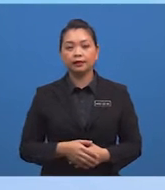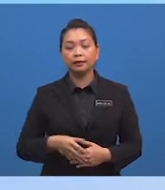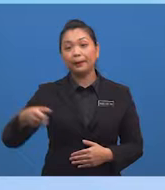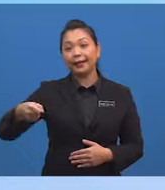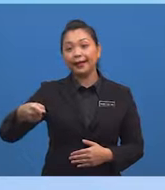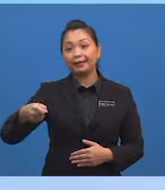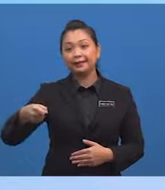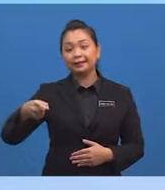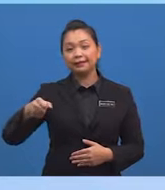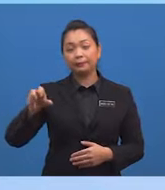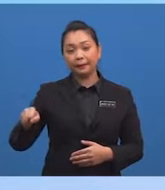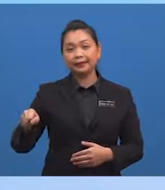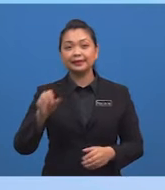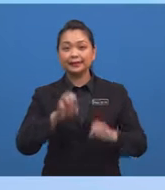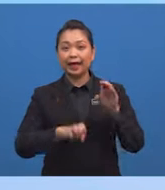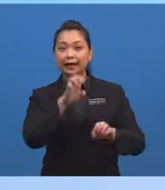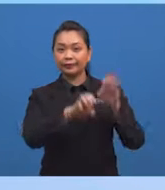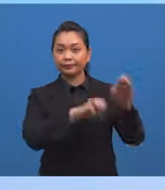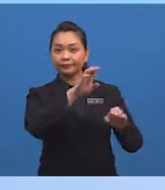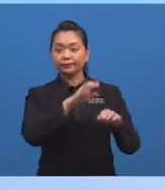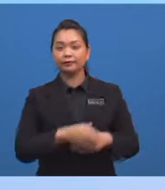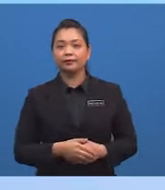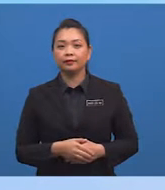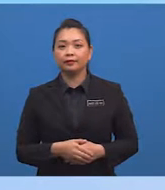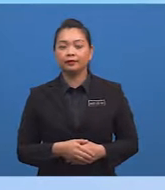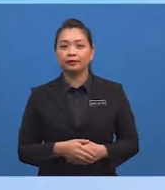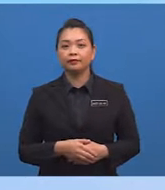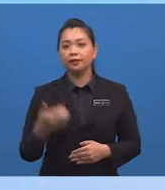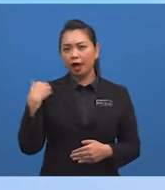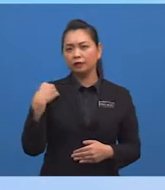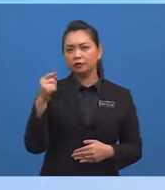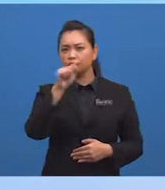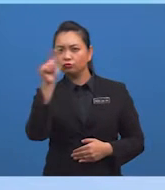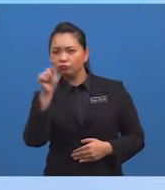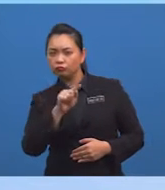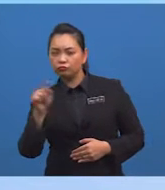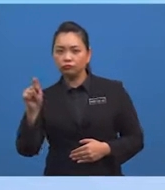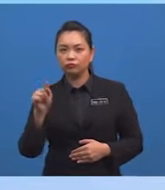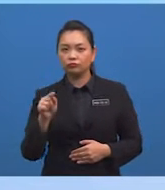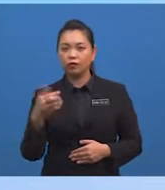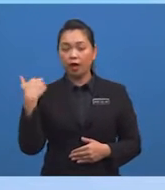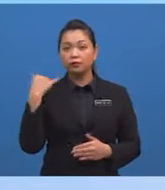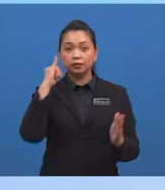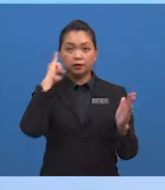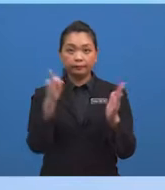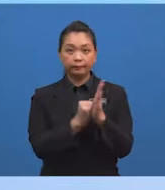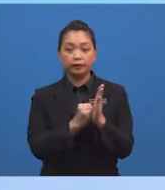pemegang tangga Sudut selang seli dibentuk oleh imej huruf Z